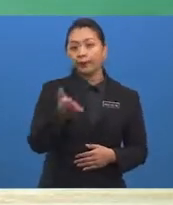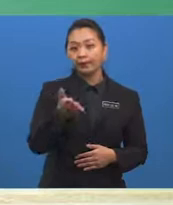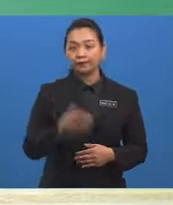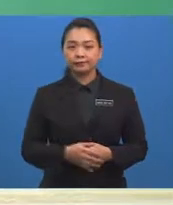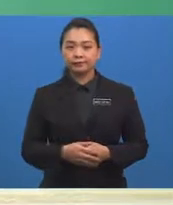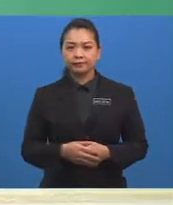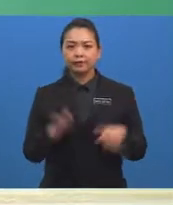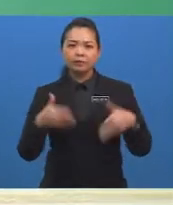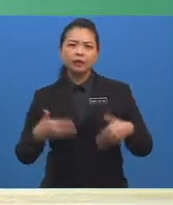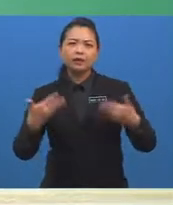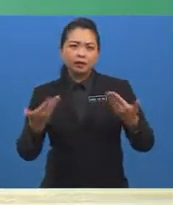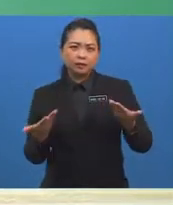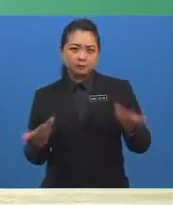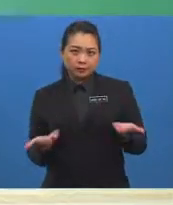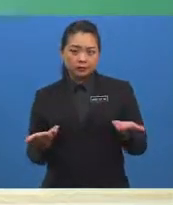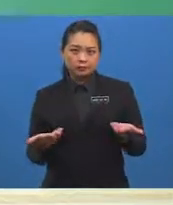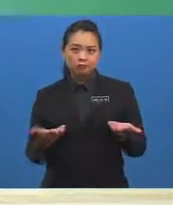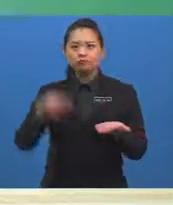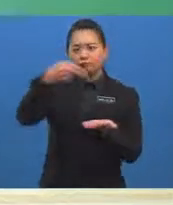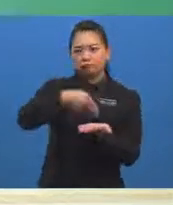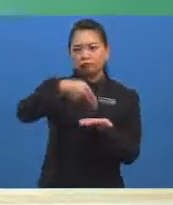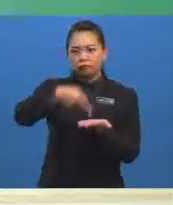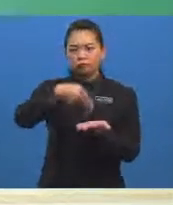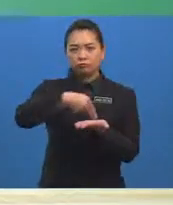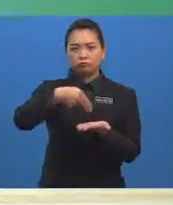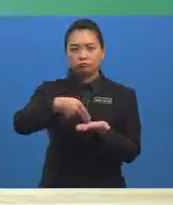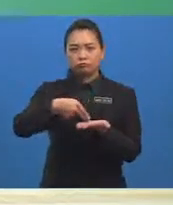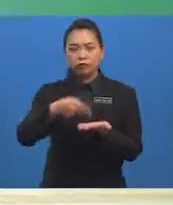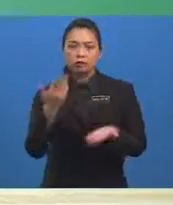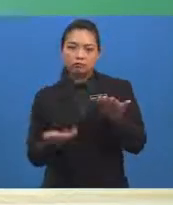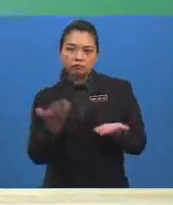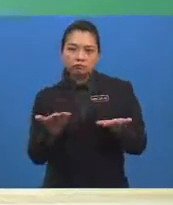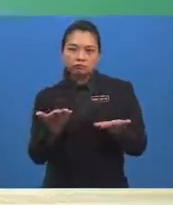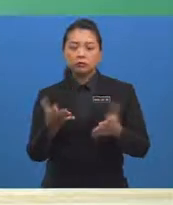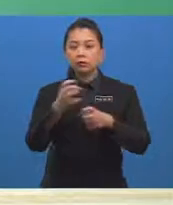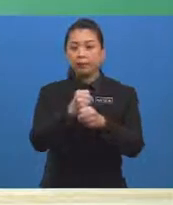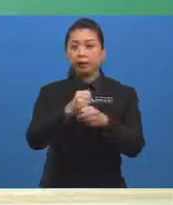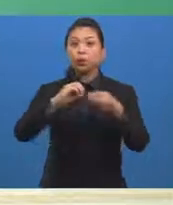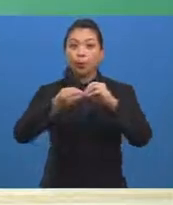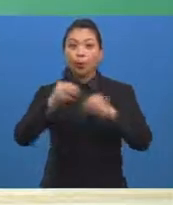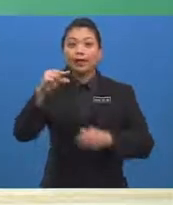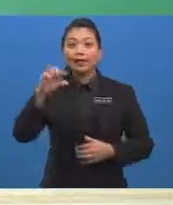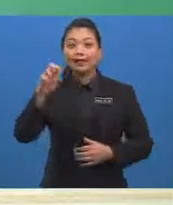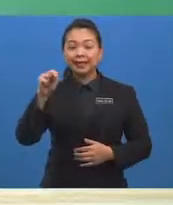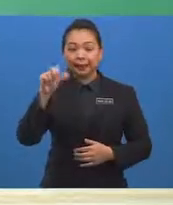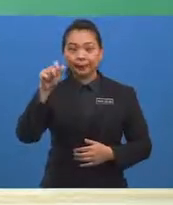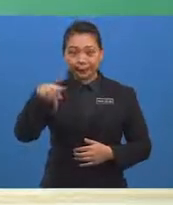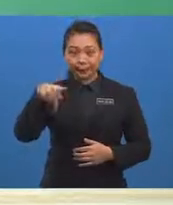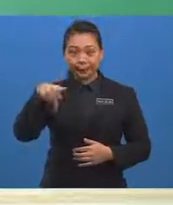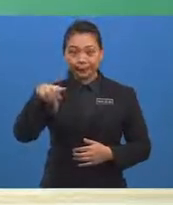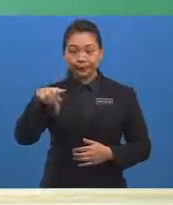bagaimanakah menghitung Kebarang Kalian mendapat nombor genap? Ya,